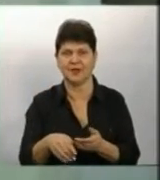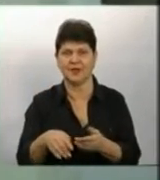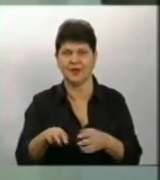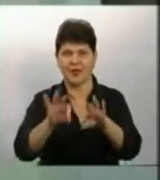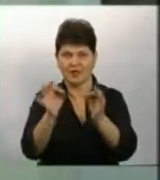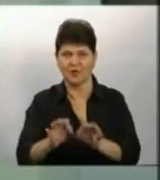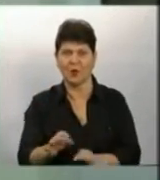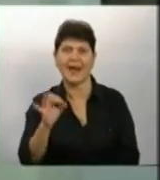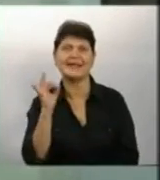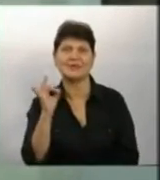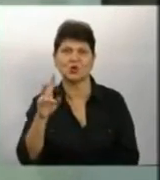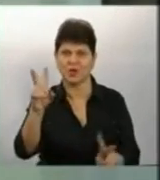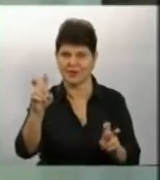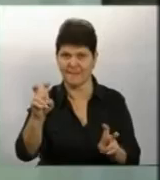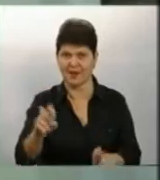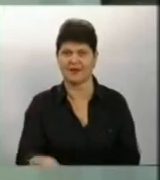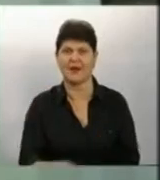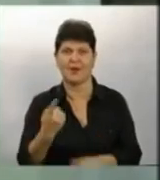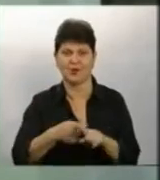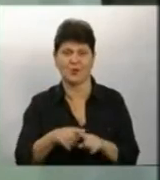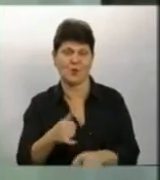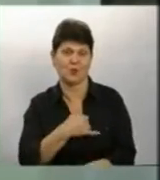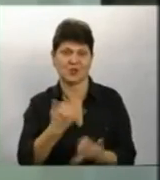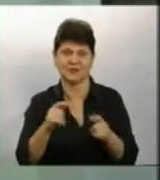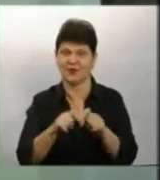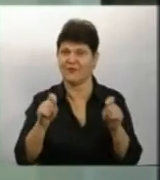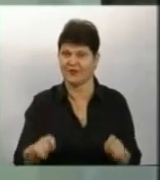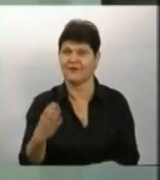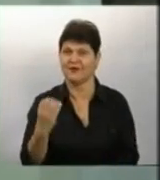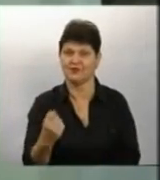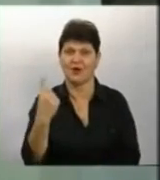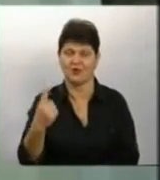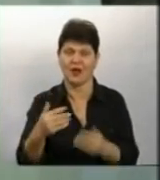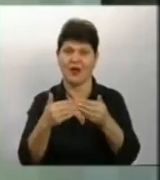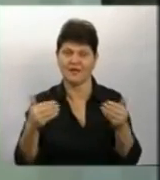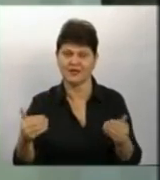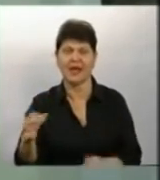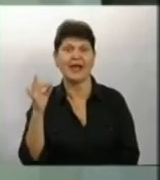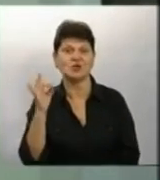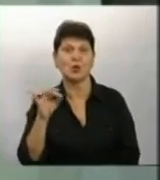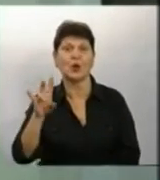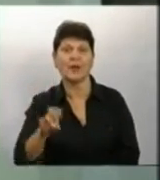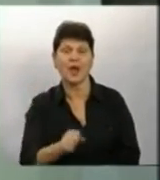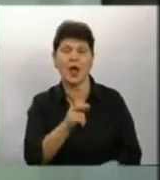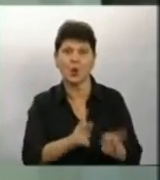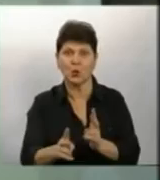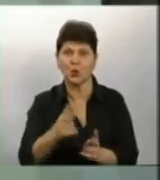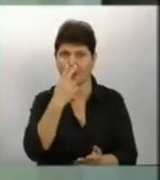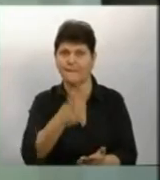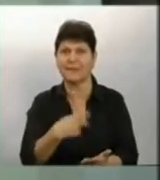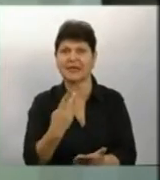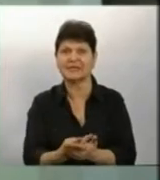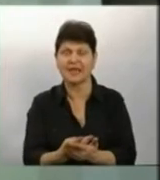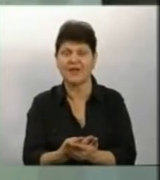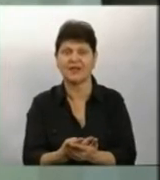історичною тематикою Тому в нас сьогодні відкривається ще одна виставка У історії на кухні, де представлені